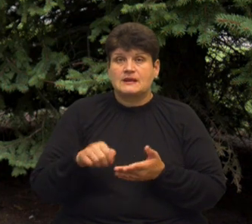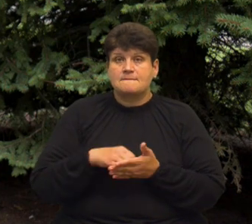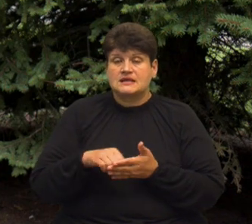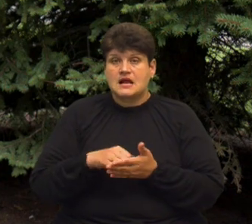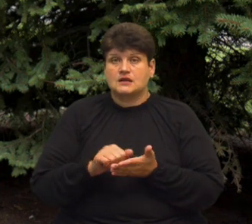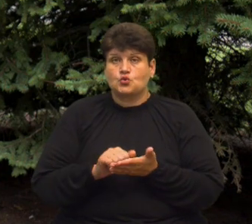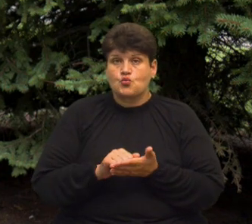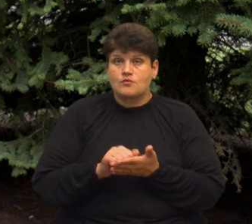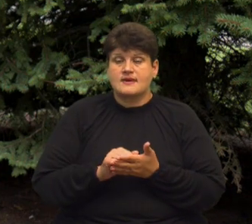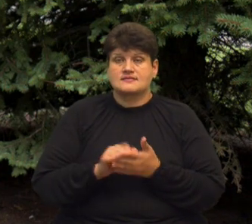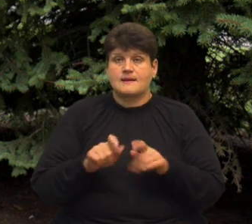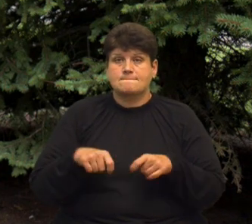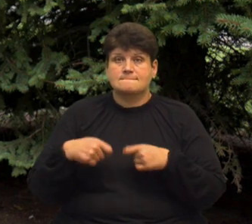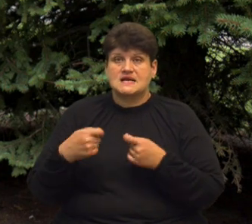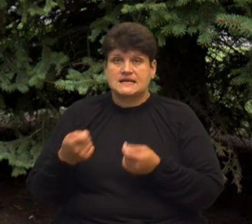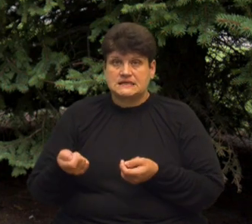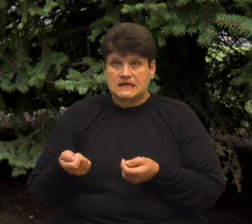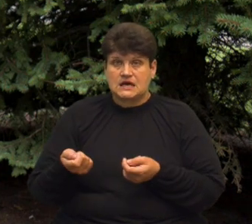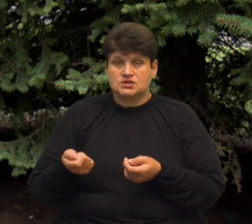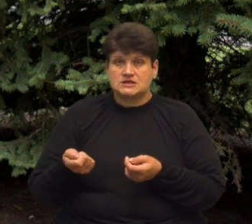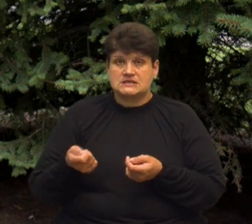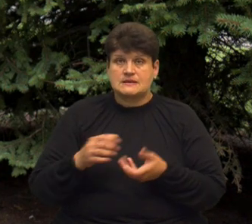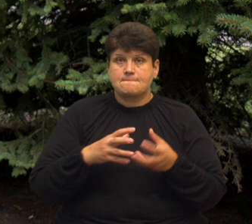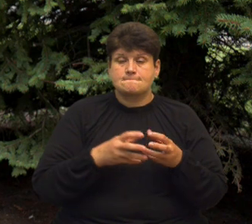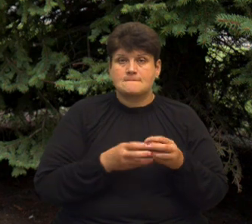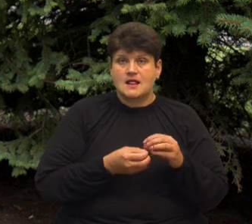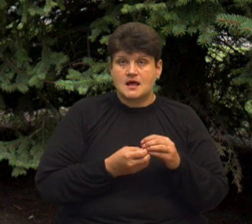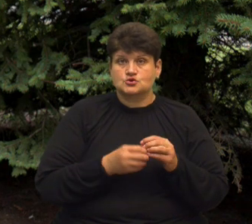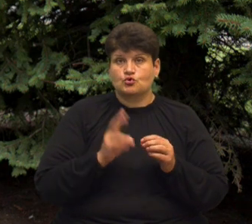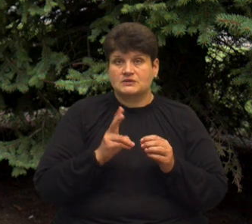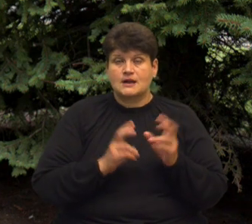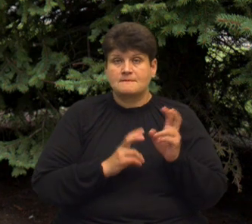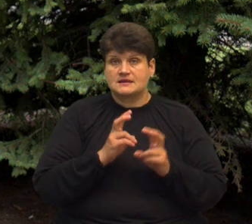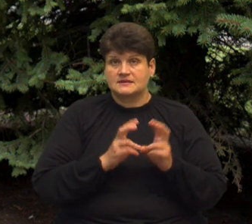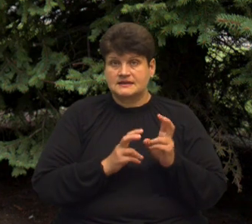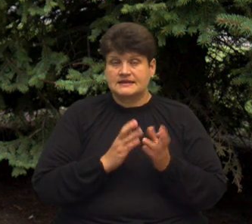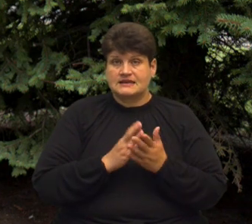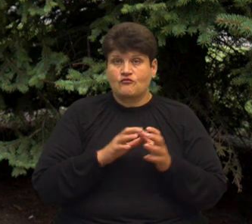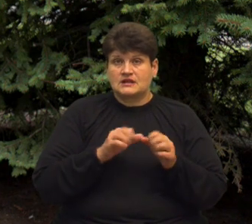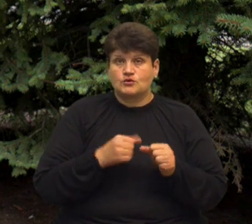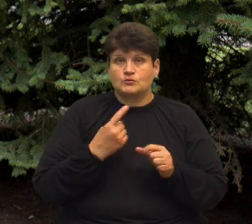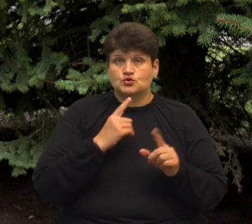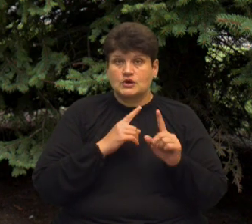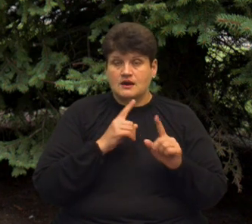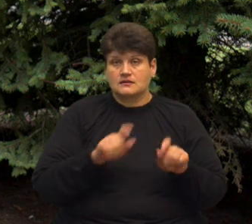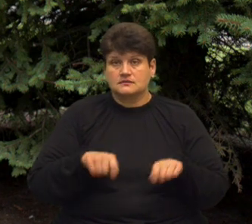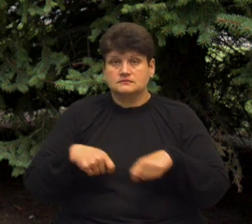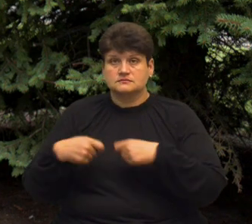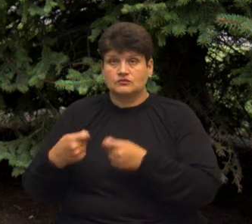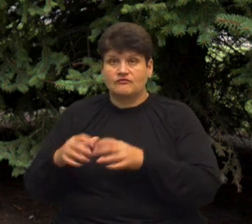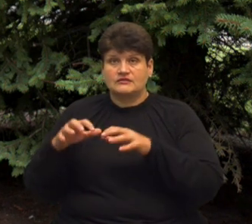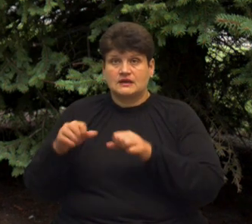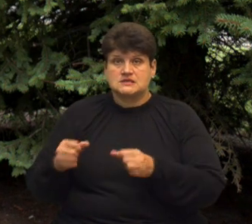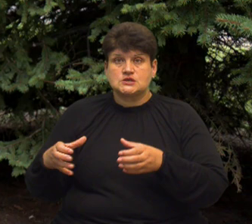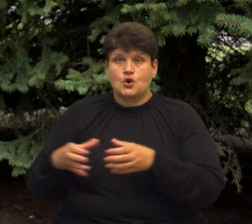документи для передачі з балансу комунального підприємства, який знаходиться у власність обласної ради, в власність